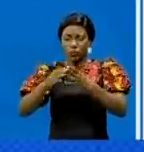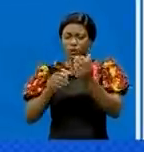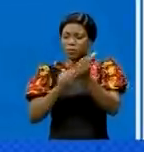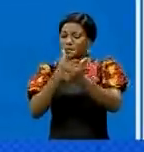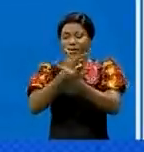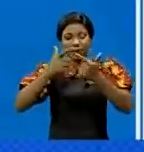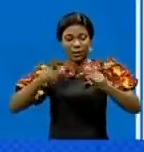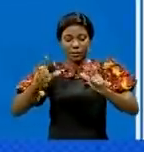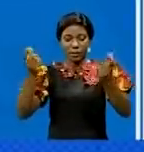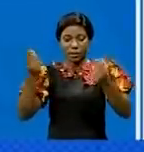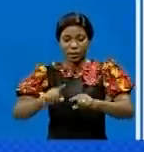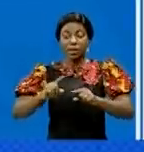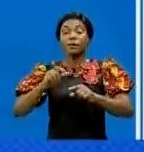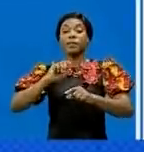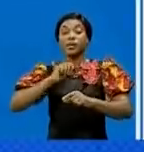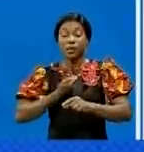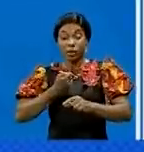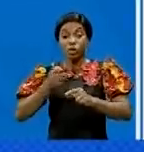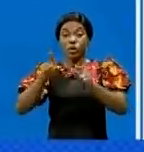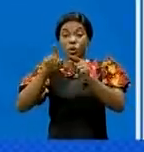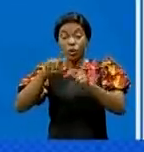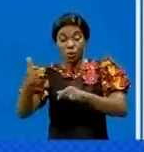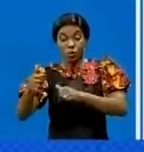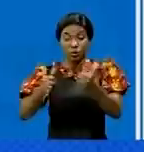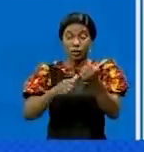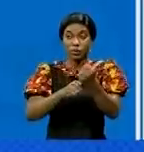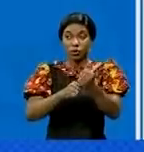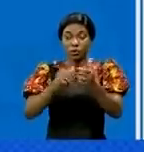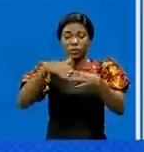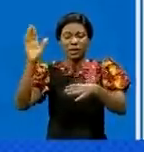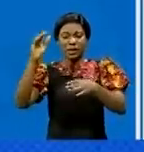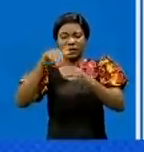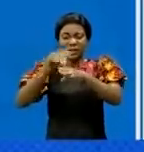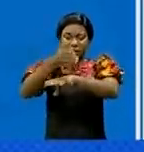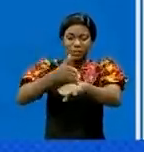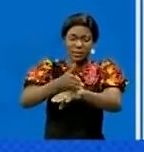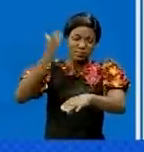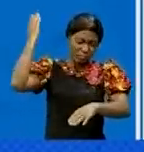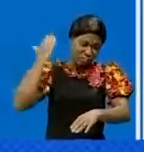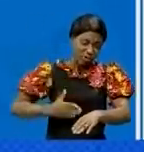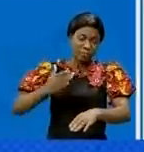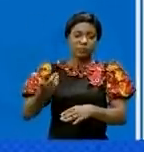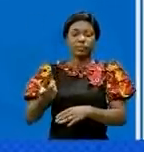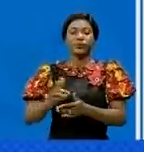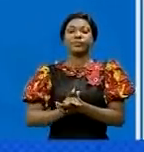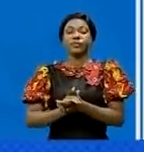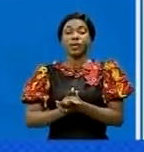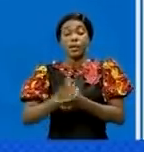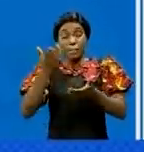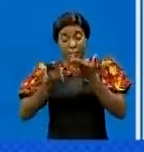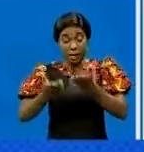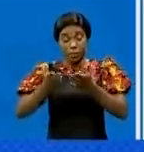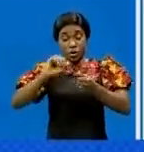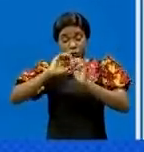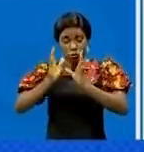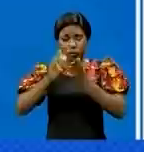la suite, et certains d'entre eux s'en sont sortis avec des blessures à coups de machette. Face à cette